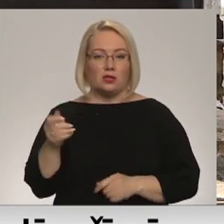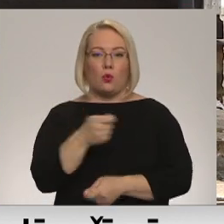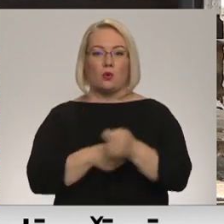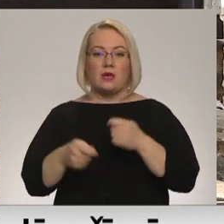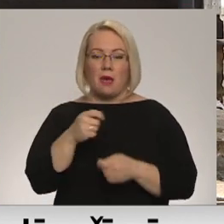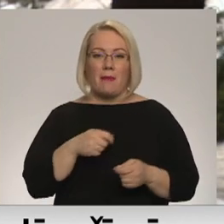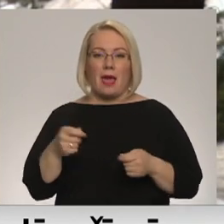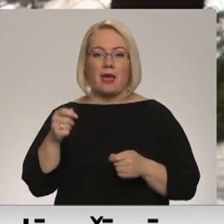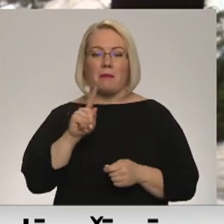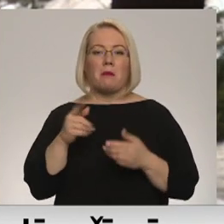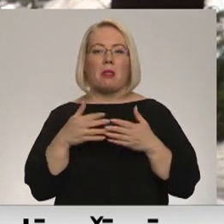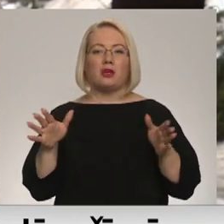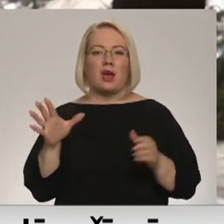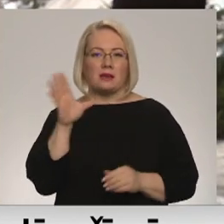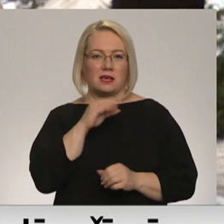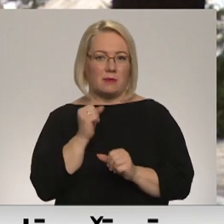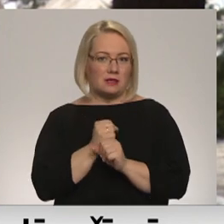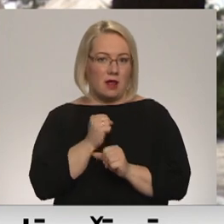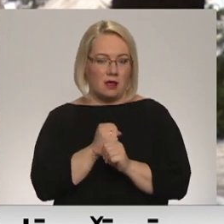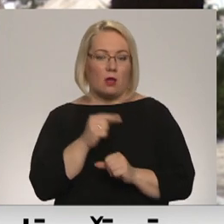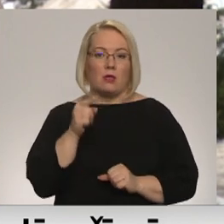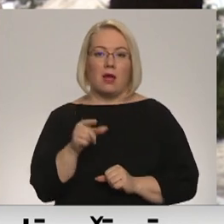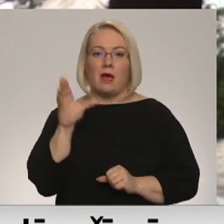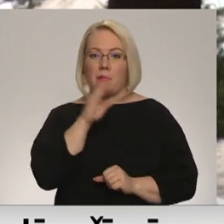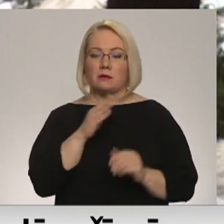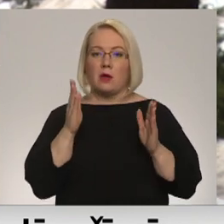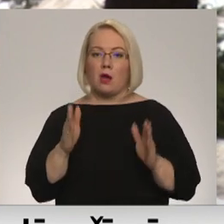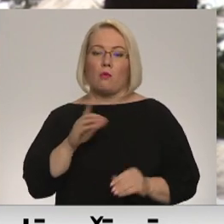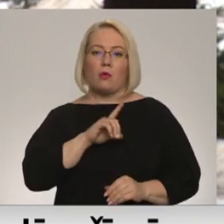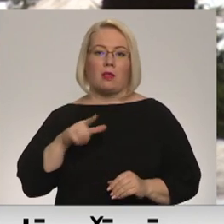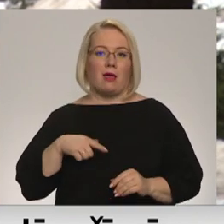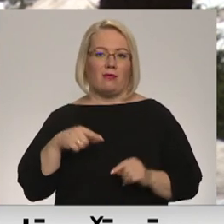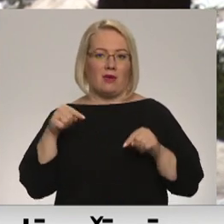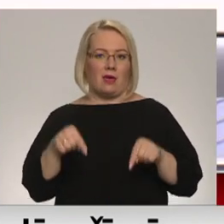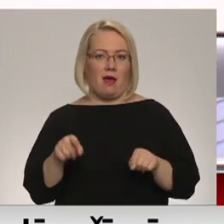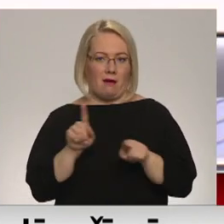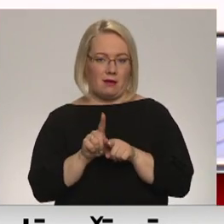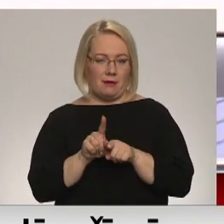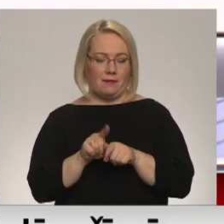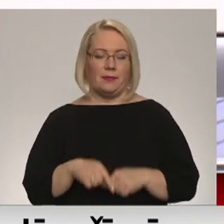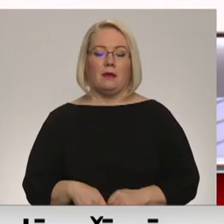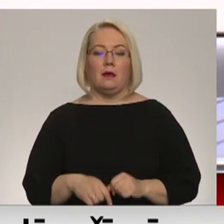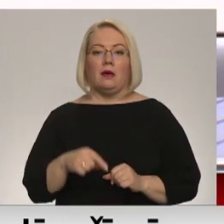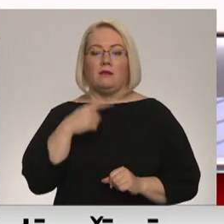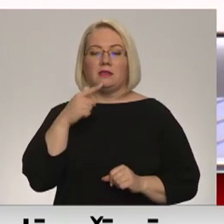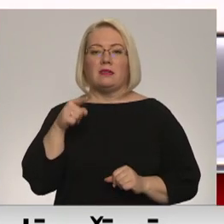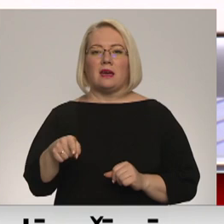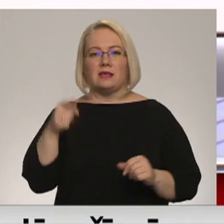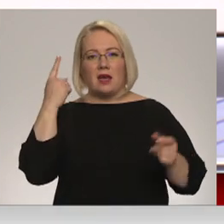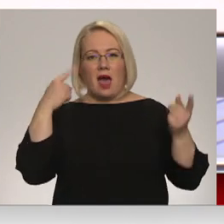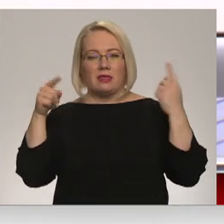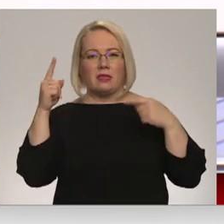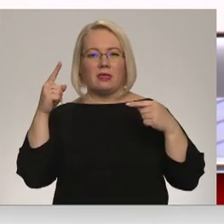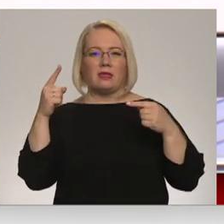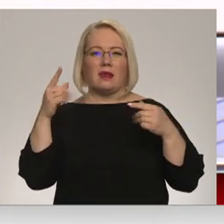plašākas iespējas strādāt. Šādām iespējām jābūt arī Latvijas uzņēmumiem. Tās ir atrakcijas iekštalpās,